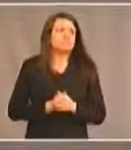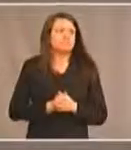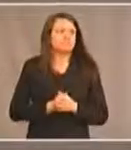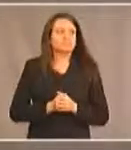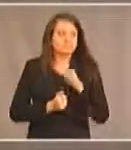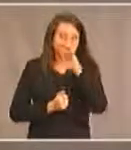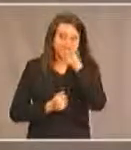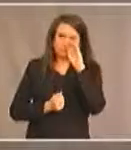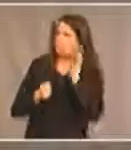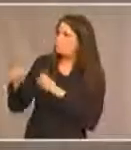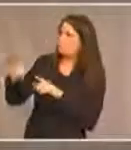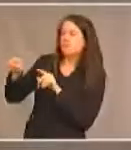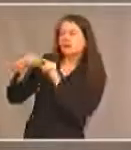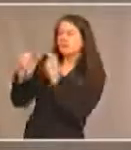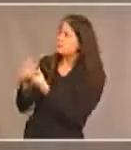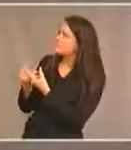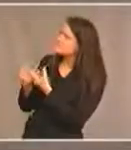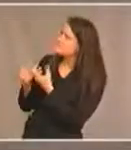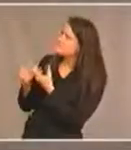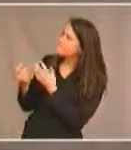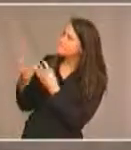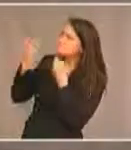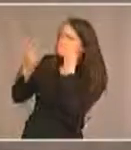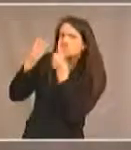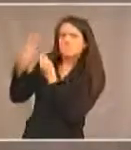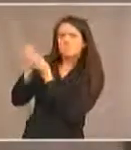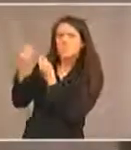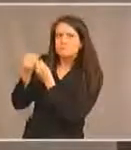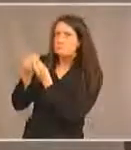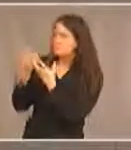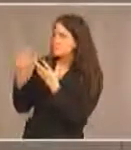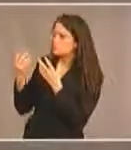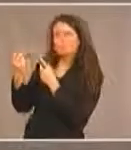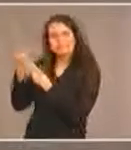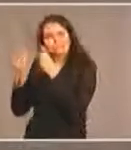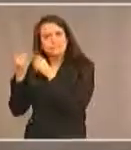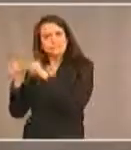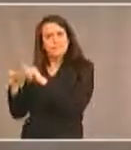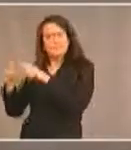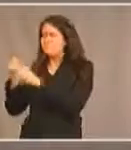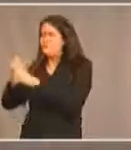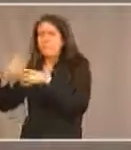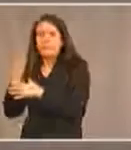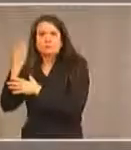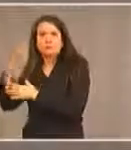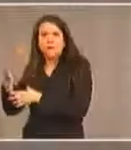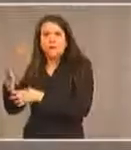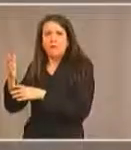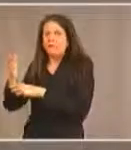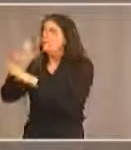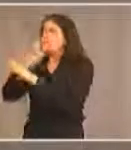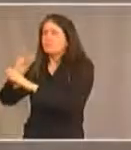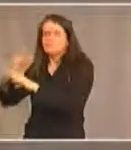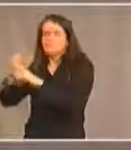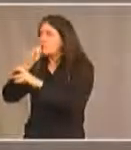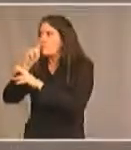qui se demandent ce qui va arriver à leurs enfants lorsque eux-mêmes seront trop vieux pour s'en occuper je pense que dans l'élaboration